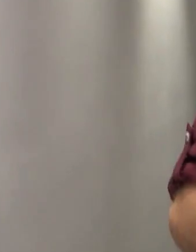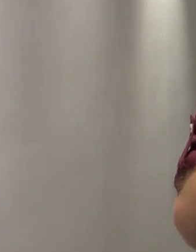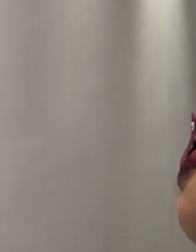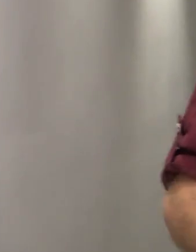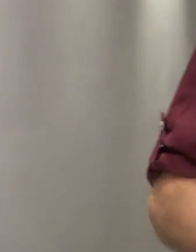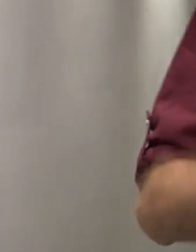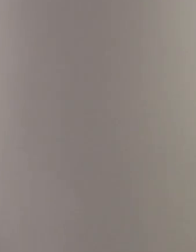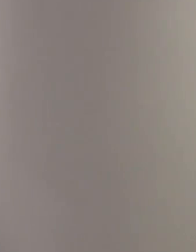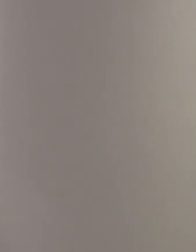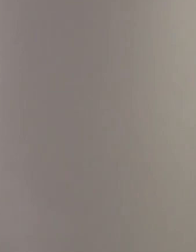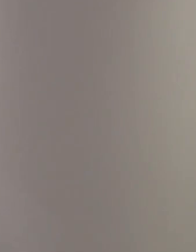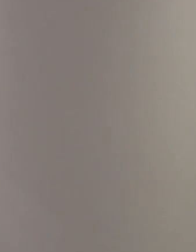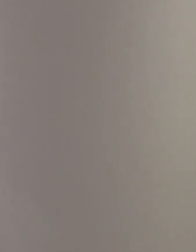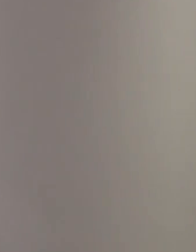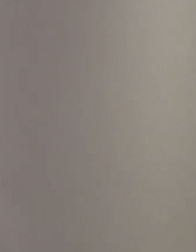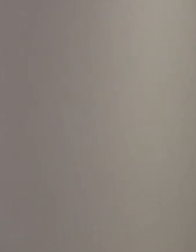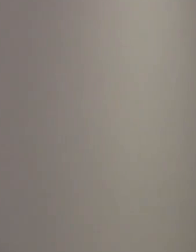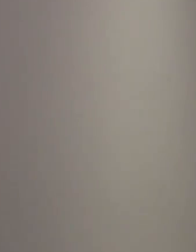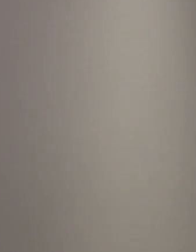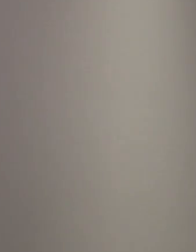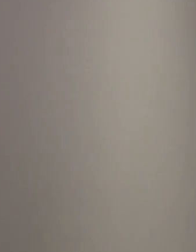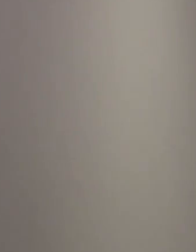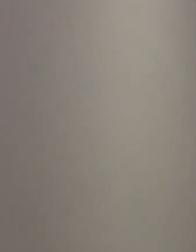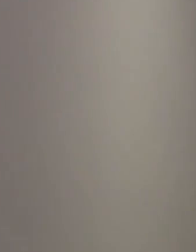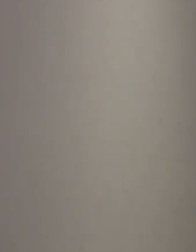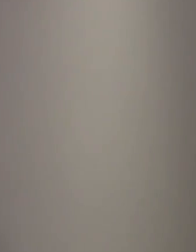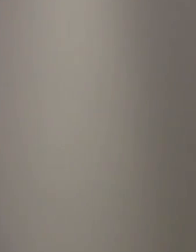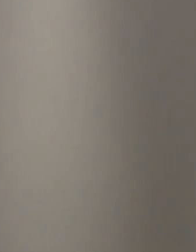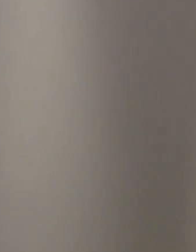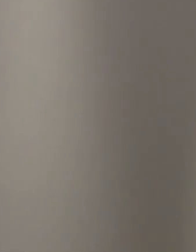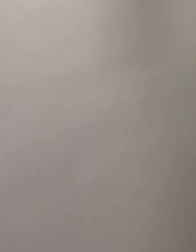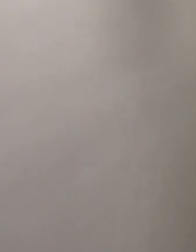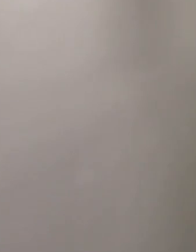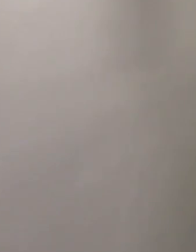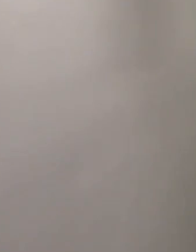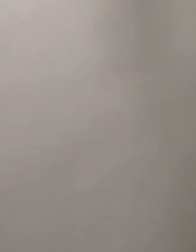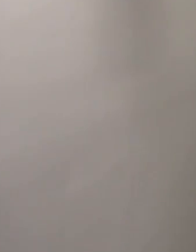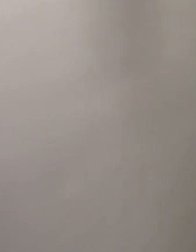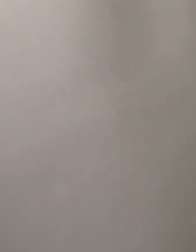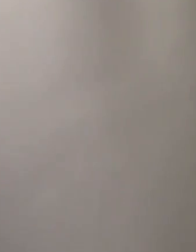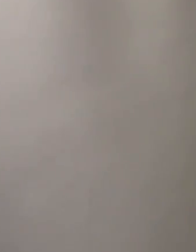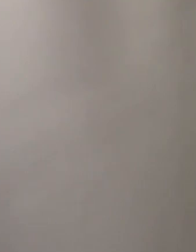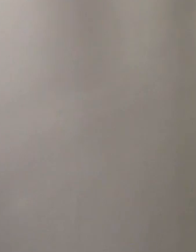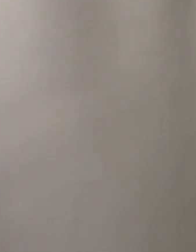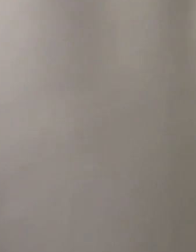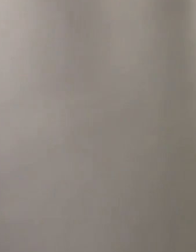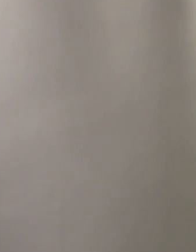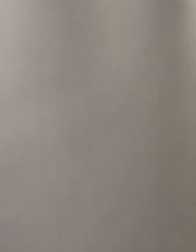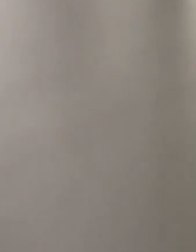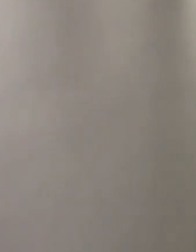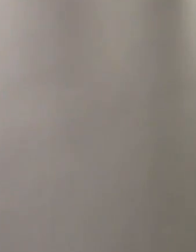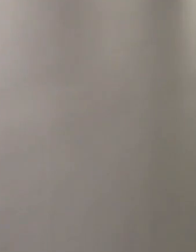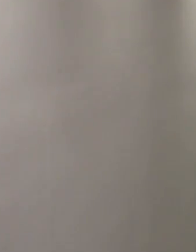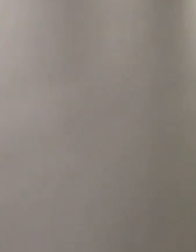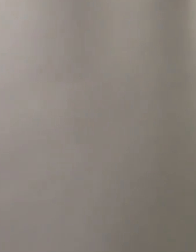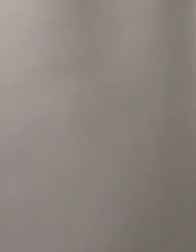וגרמניה ושוודיה, היחס הרבה יותר קטן. מעט ילדים על כל איש צוות חינוך. ולכן הם מצליחים לקיים את מערכת החינוך